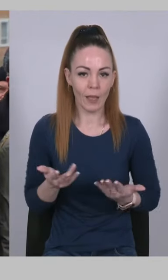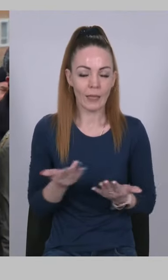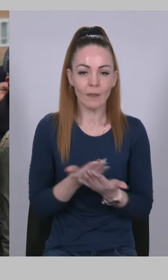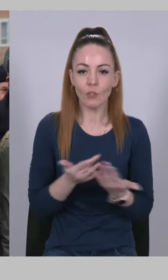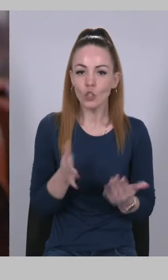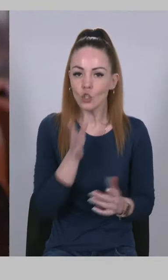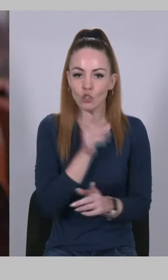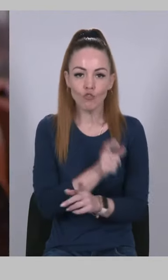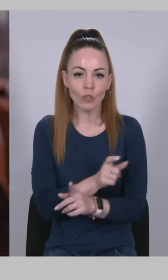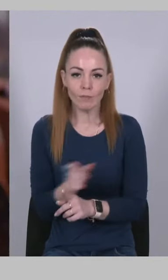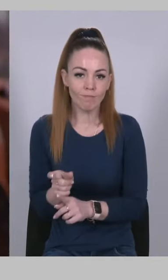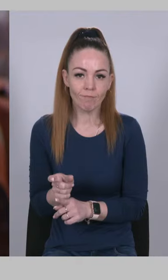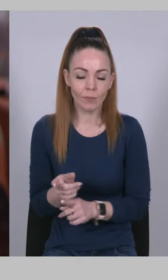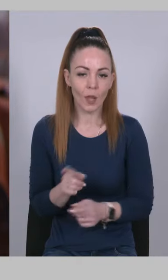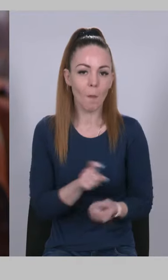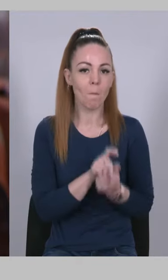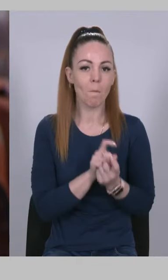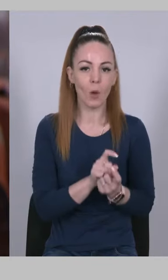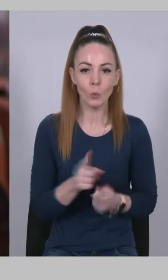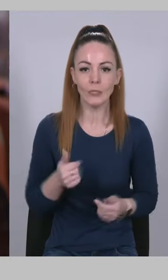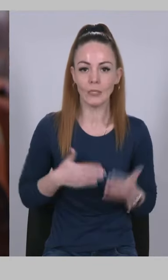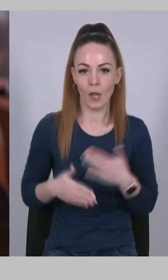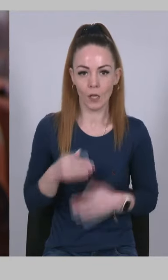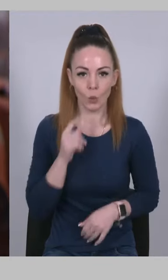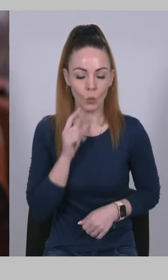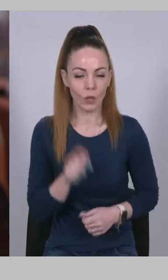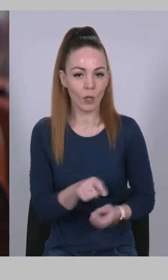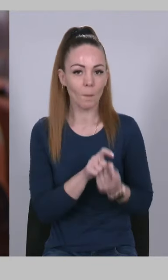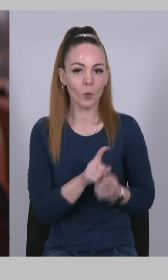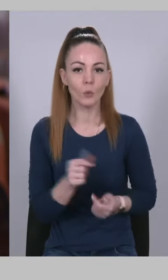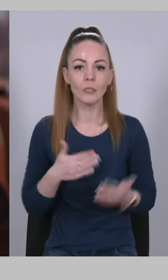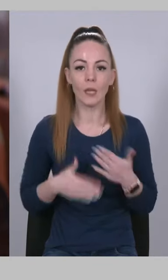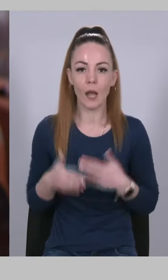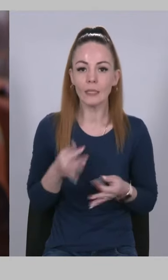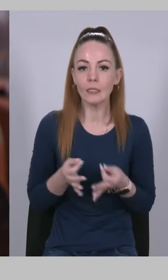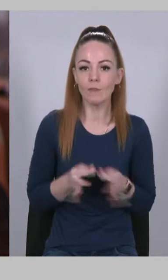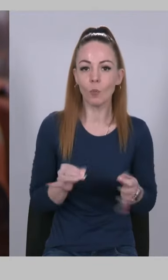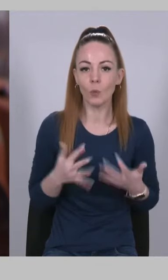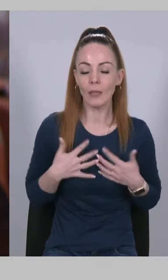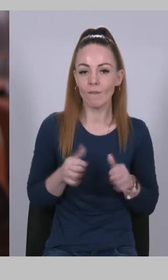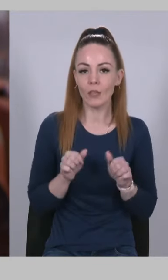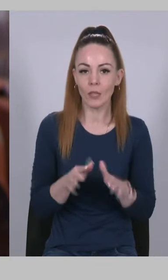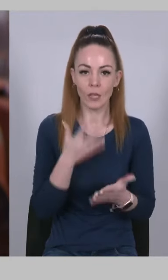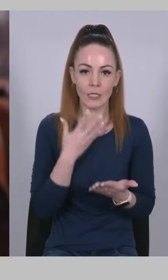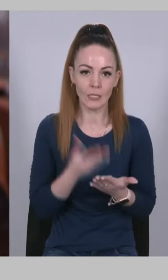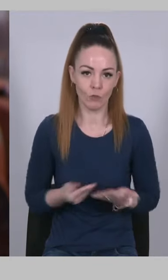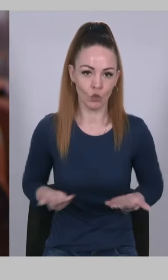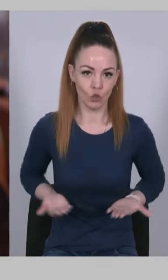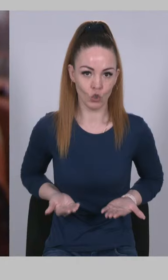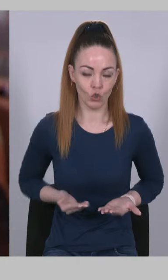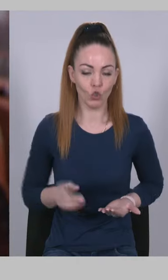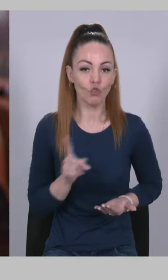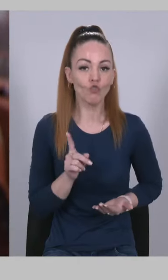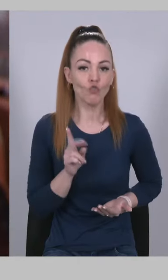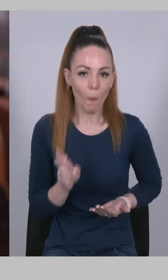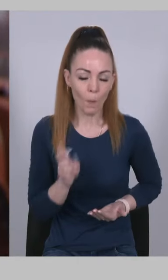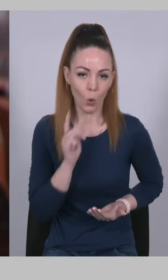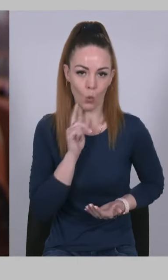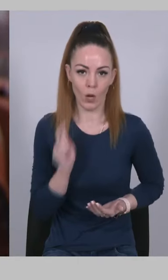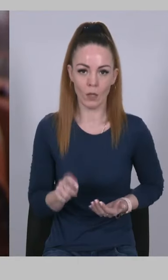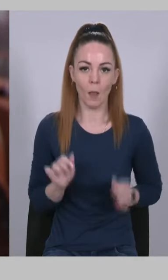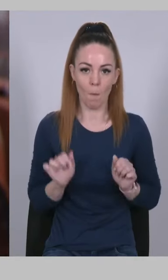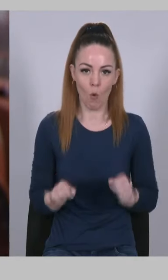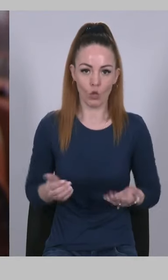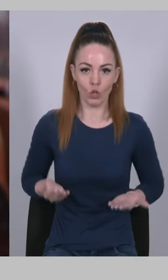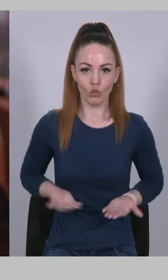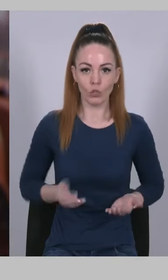різні часи боролися заради України, боролися заради свободи Та віддали своє життя, щоб Україна могла жити